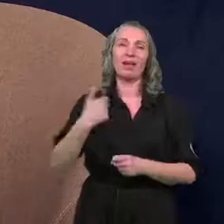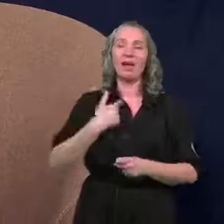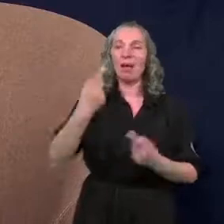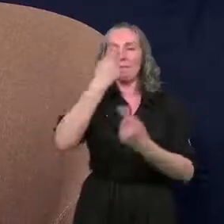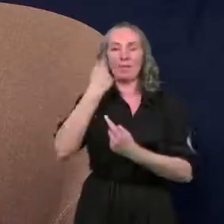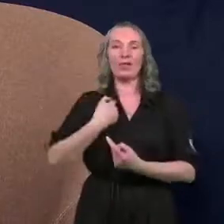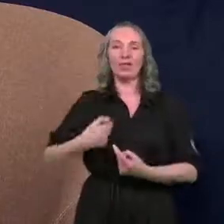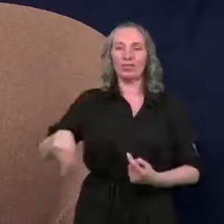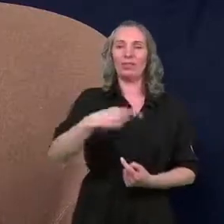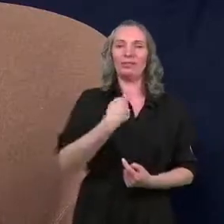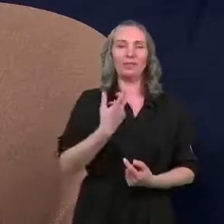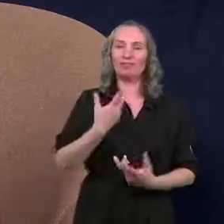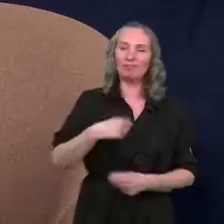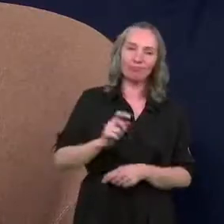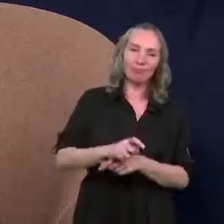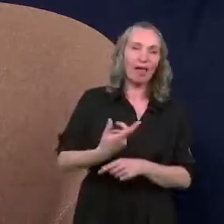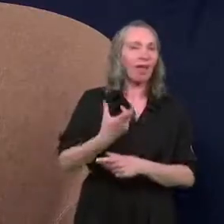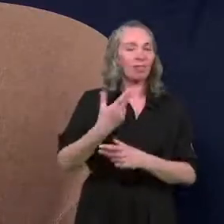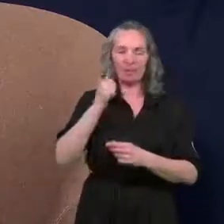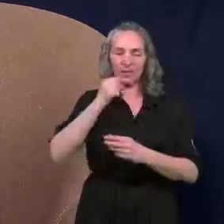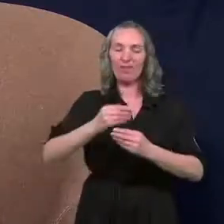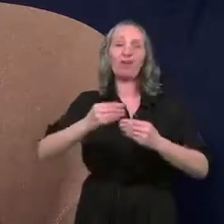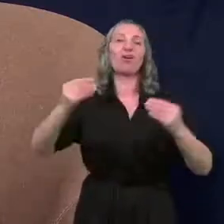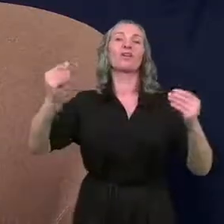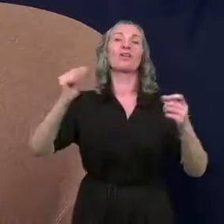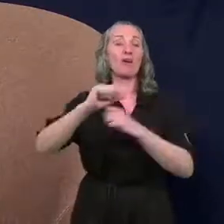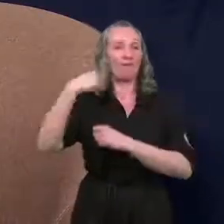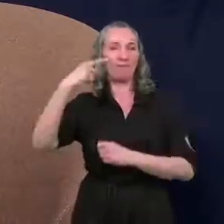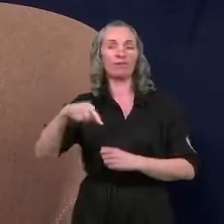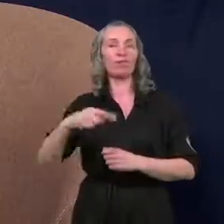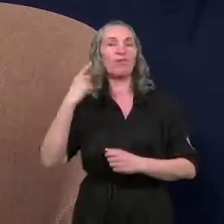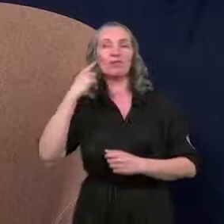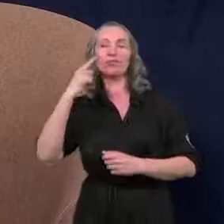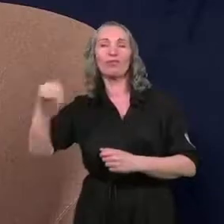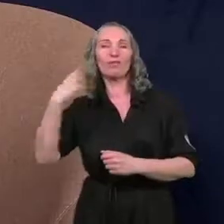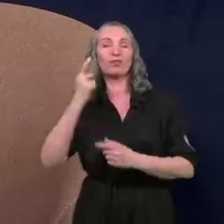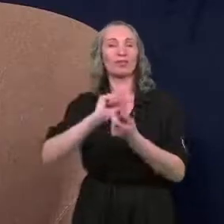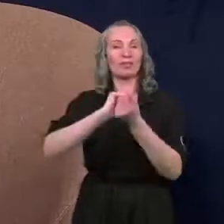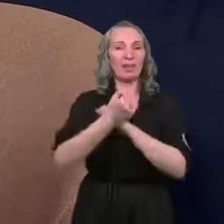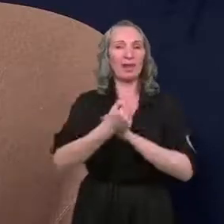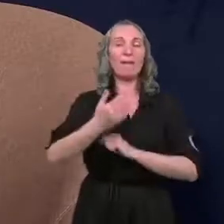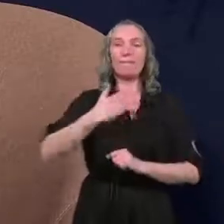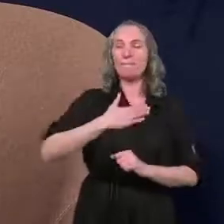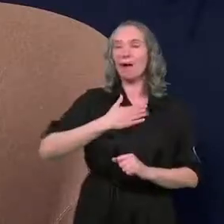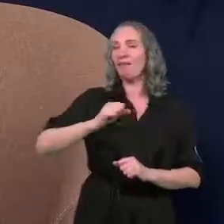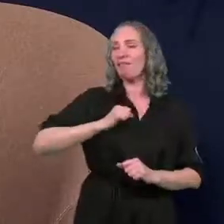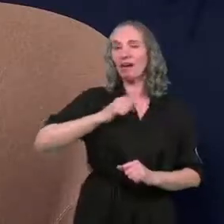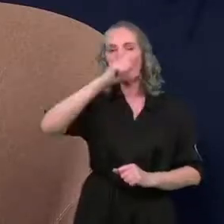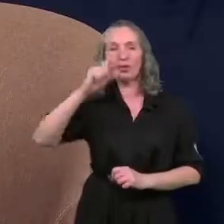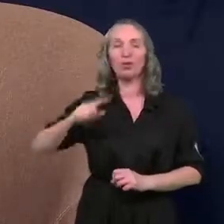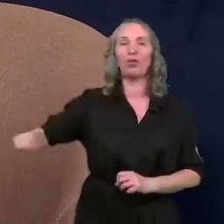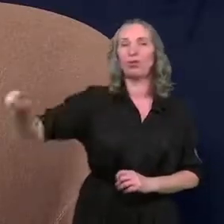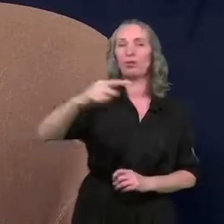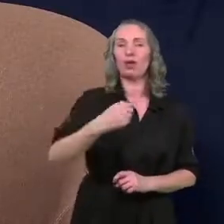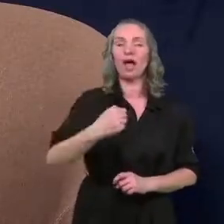Włocławianie. Często słyszymy z Panem Prezydentem, jak ten Włocławek się zmienia ostatnio, jakich fajnych macie ludzi. Natomiast my